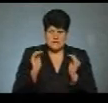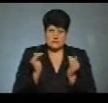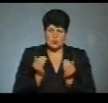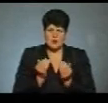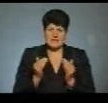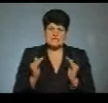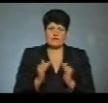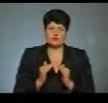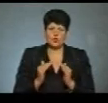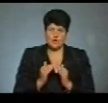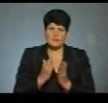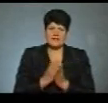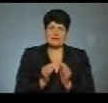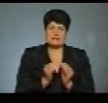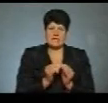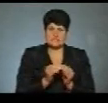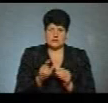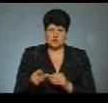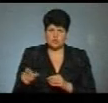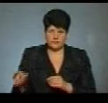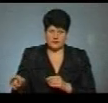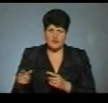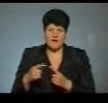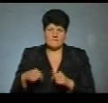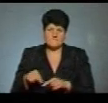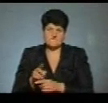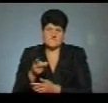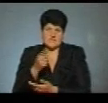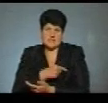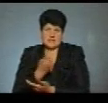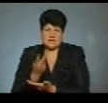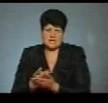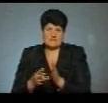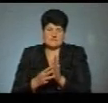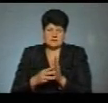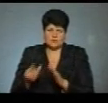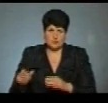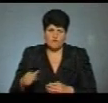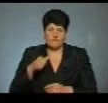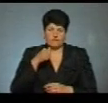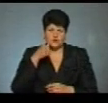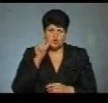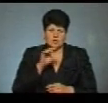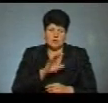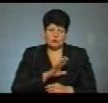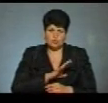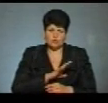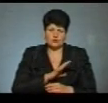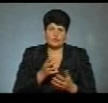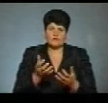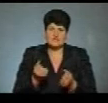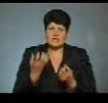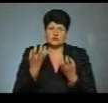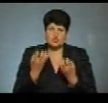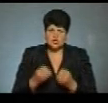вдома є 10 чоловік, а в відділенні залишилося 8 чоловік. Вчора було відібрано ще